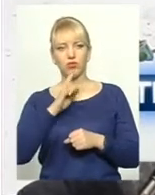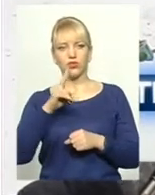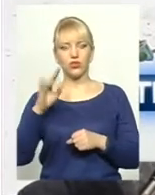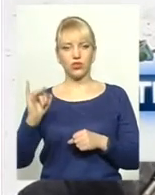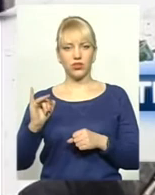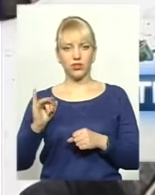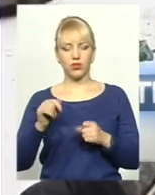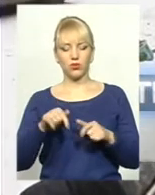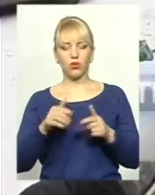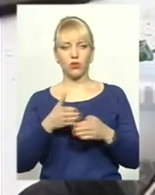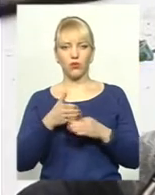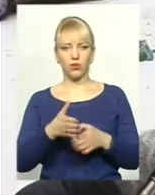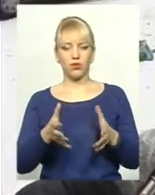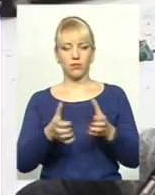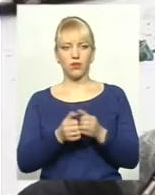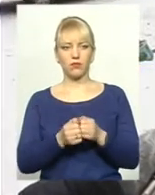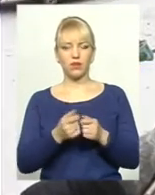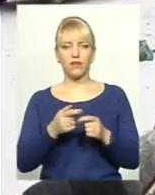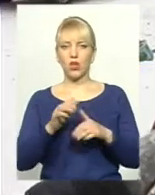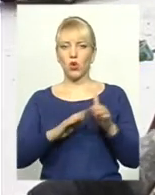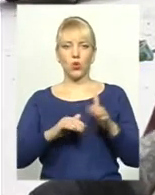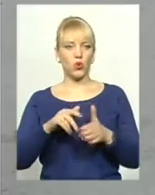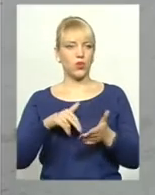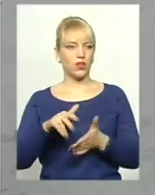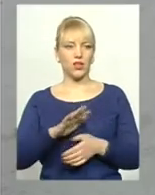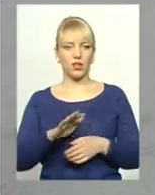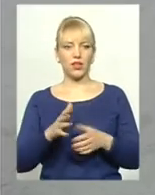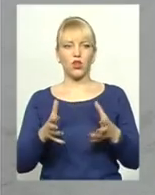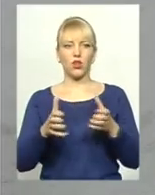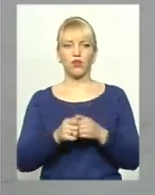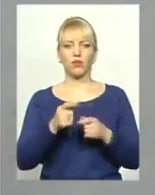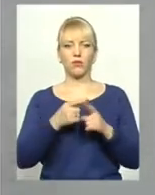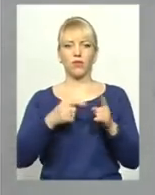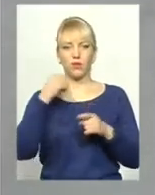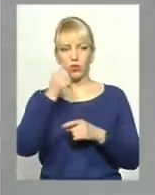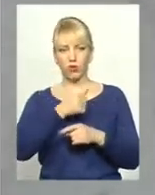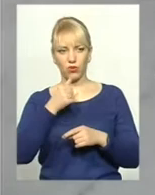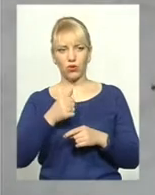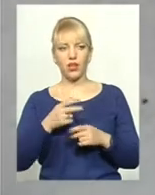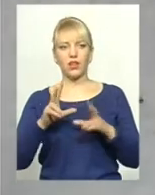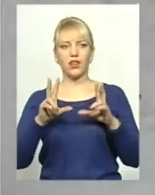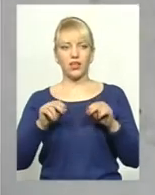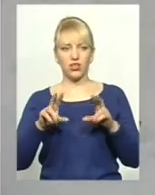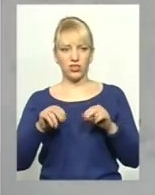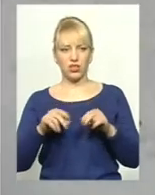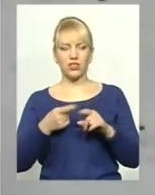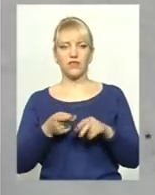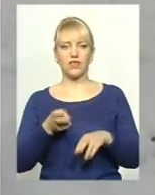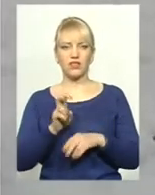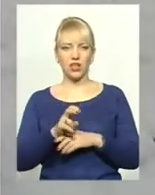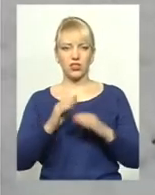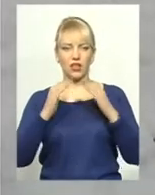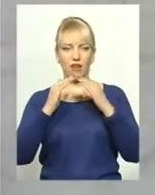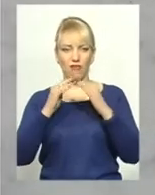тут допомогли її піймати. Вона в руки не йде, вони її ловили десь півроку. І, як то кажуть, на щастя, вона зайшла в буду,